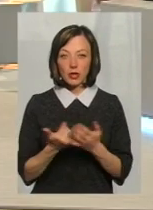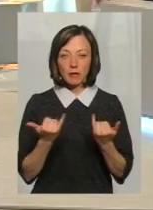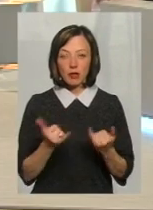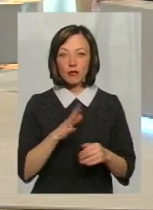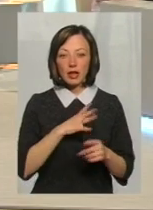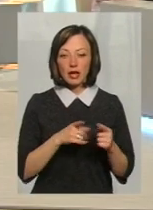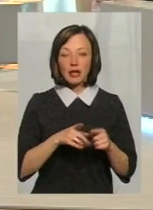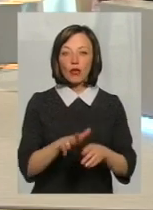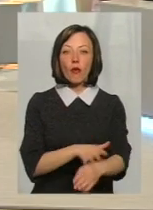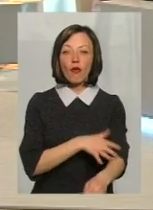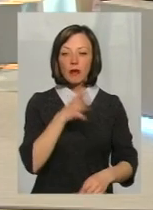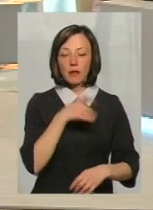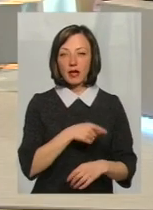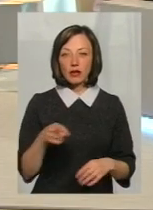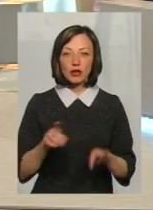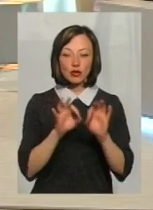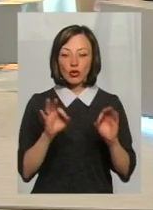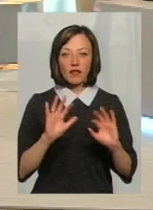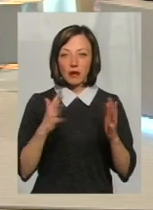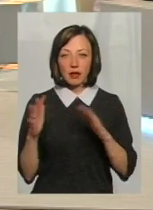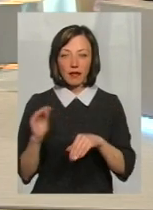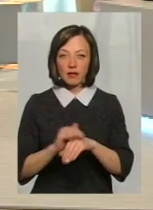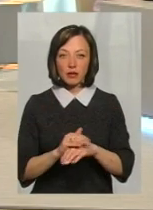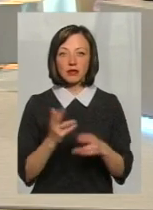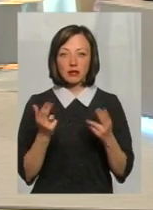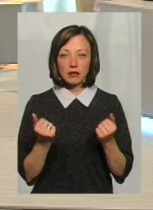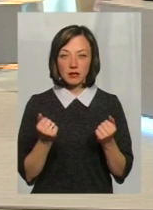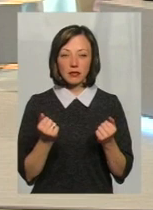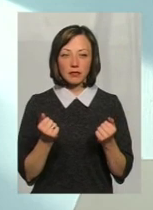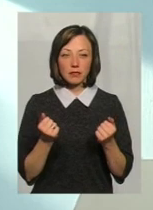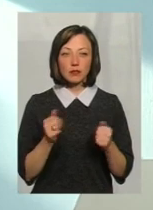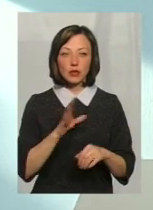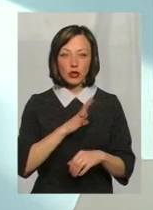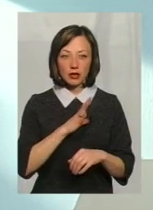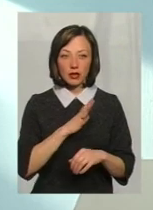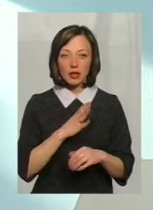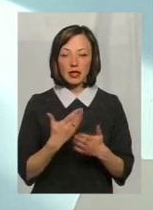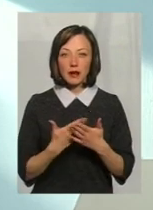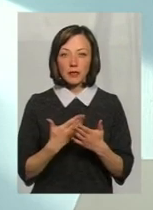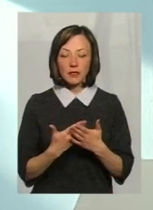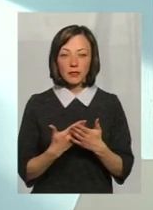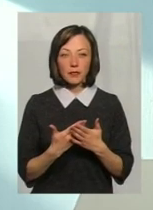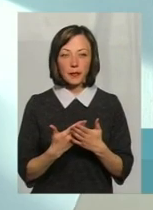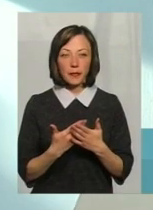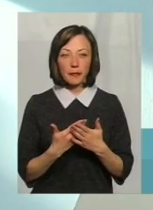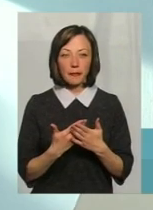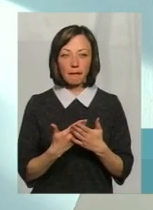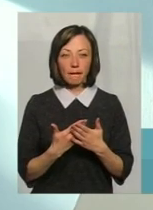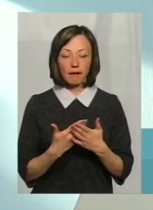чи були якісь такі тривалі періоди, коли жодного випадку не фіксувалося протягом року? Були. Ну, от навіть, брати, якщо